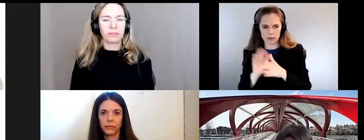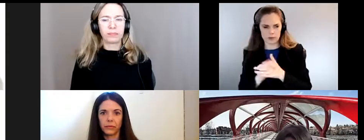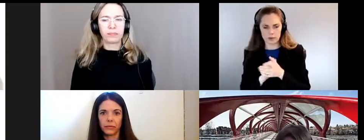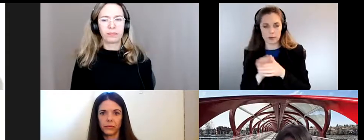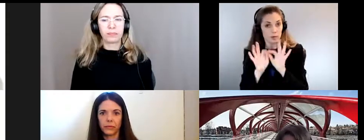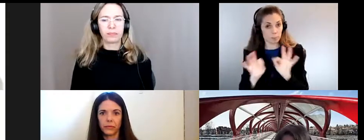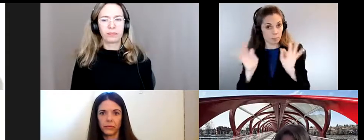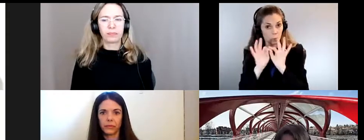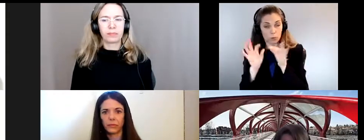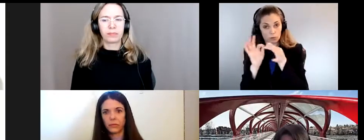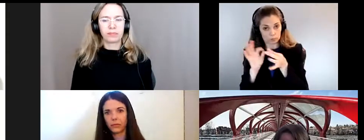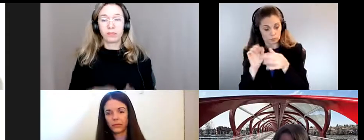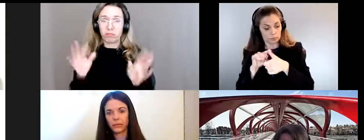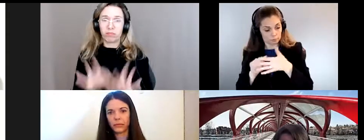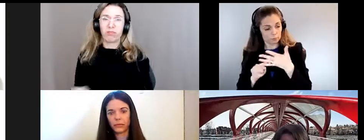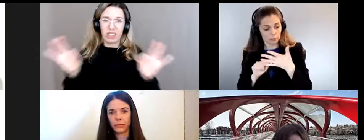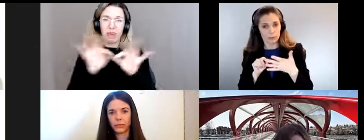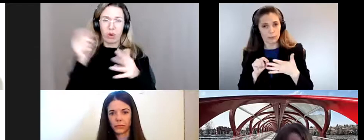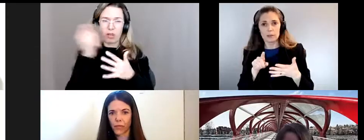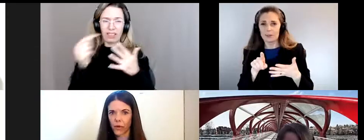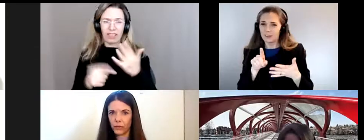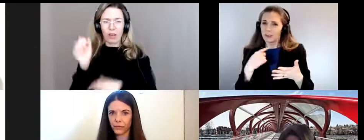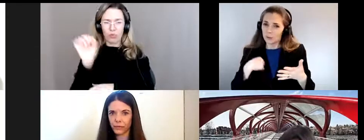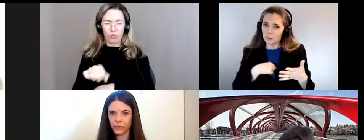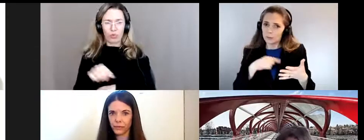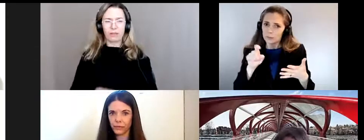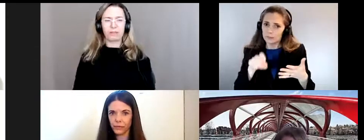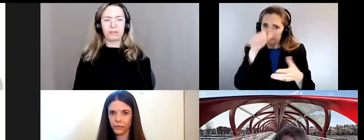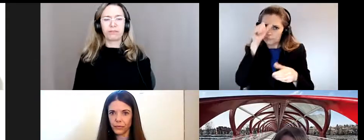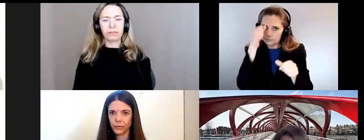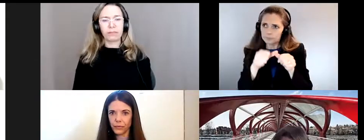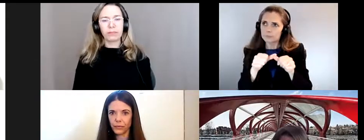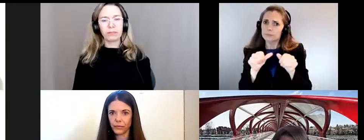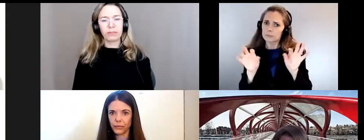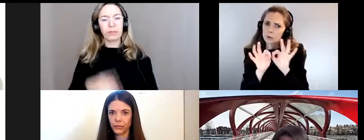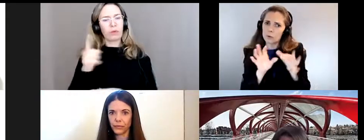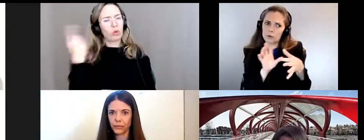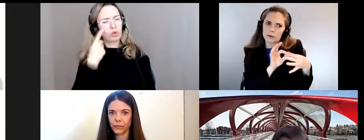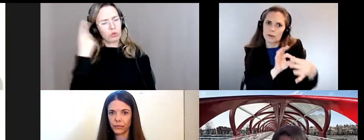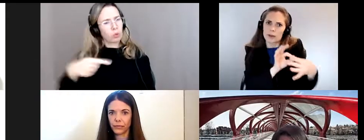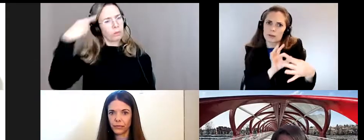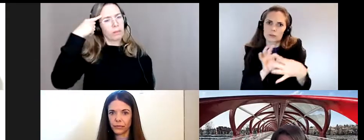que ce sont des points très importants à soulever il faut se rappeler continuellement